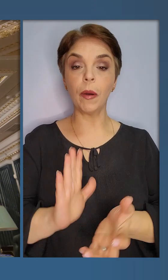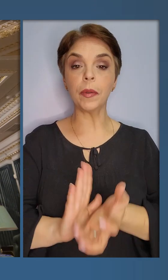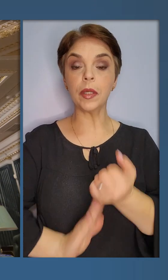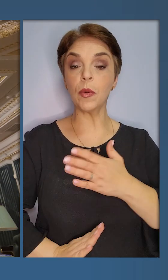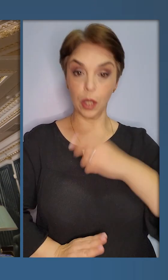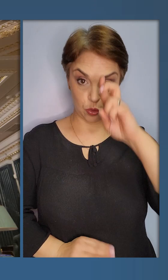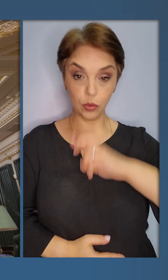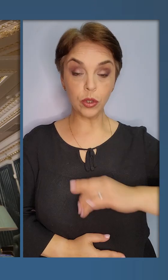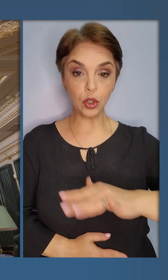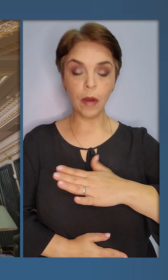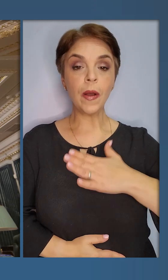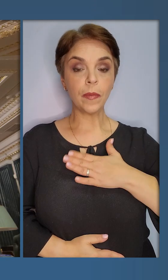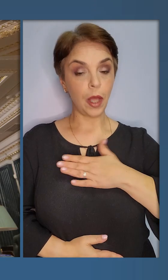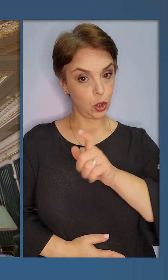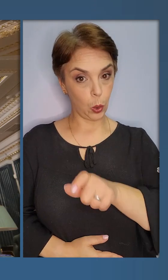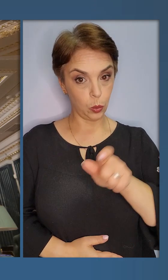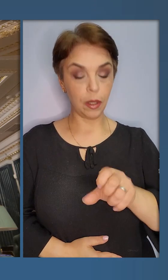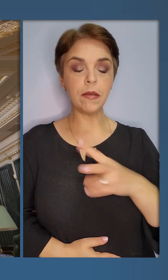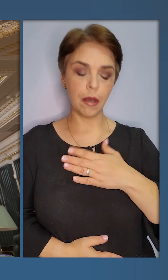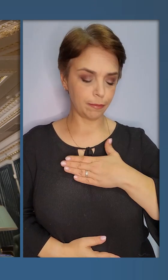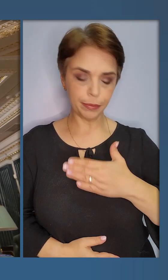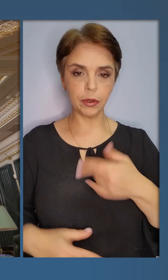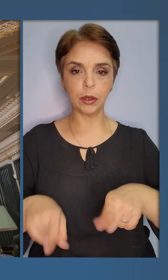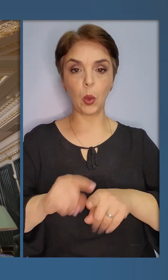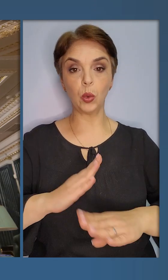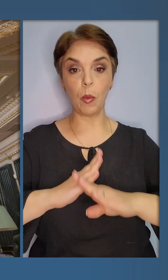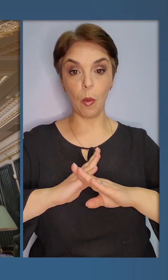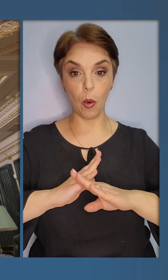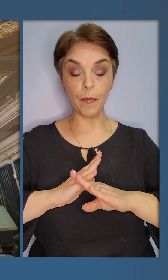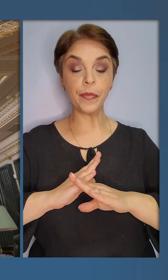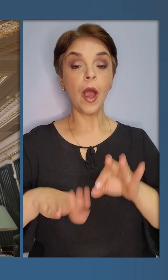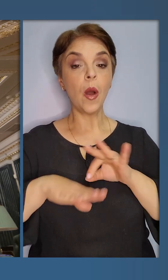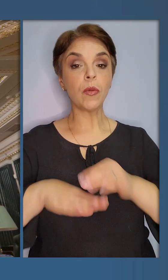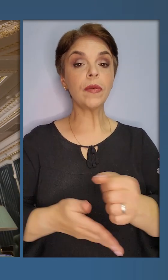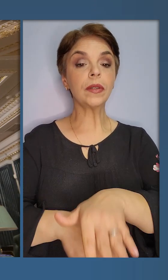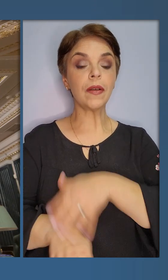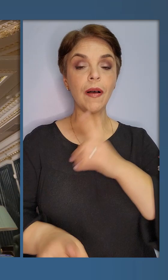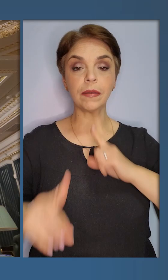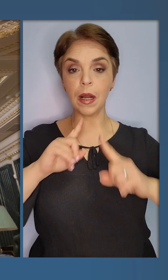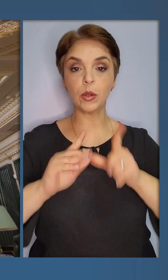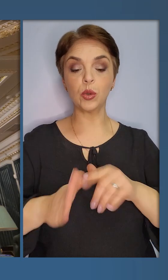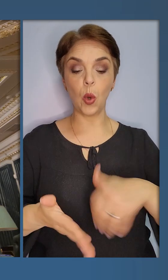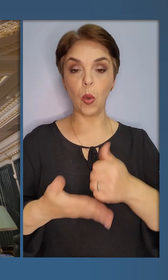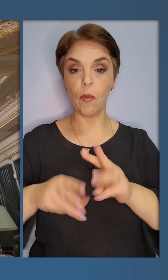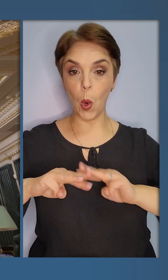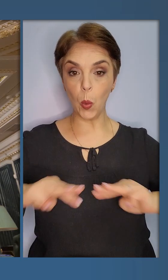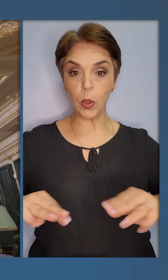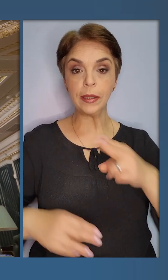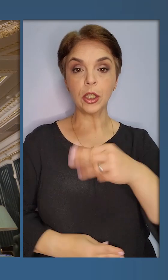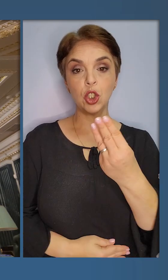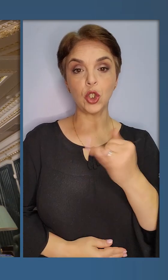підтримує нашу державу, наших людей. Я вдячний за таку допомогу. Провів тривалу нараду з головою уряду